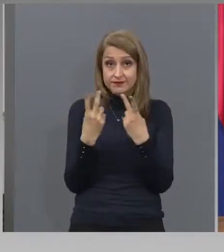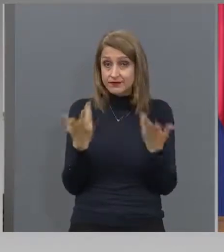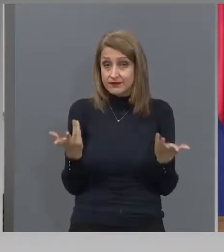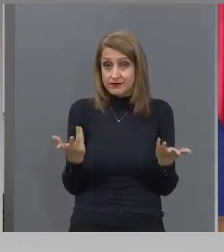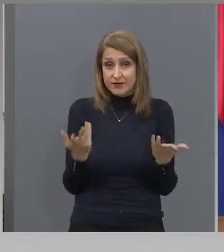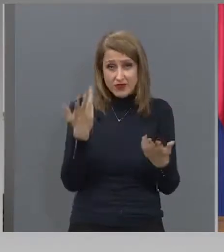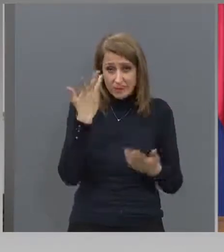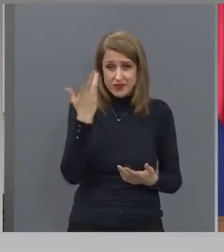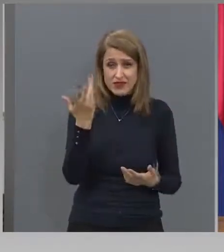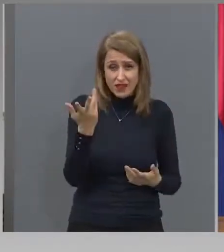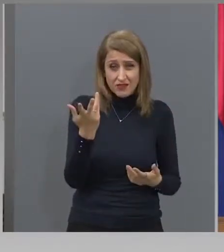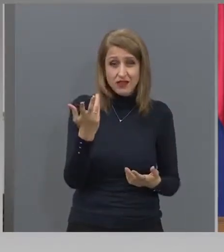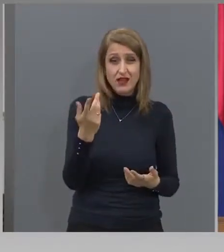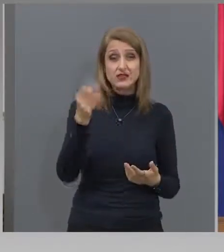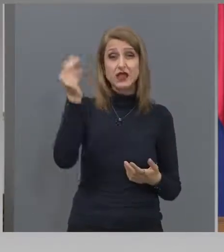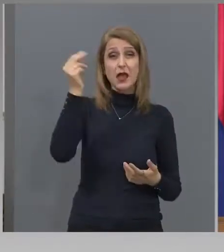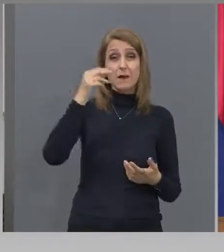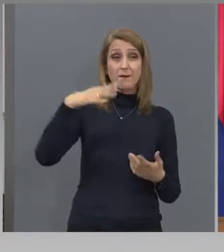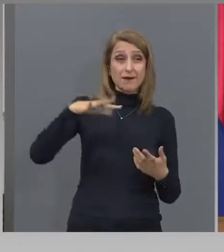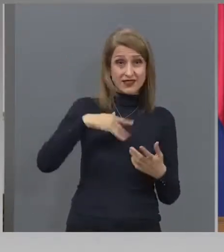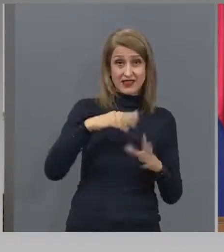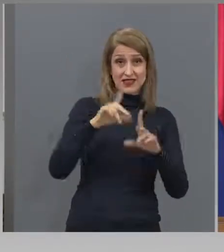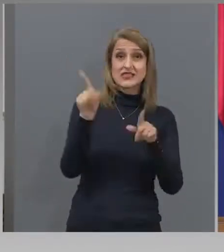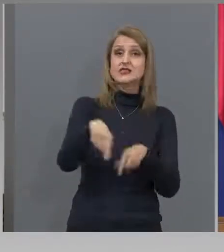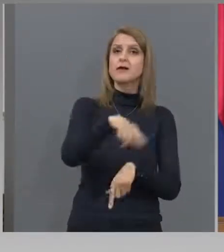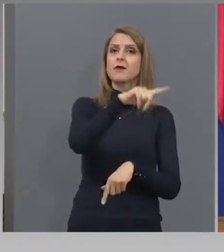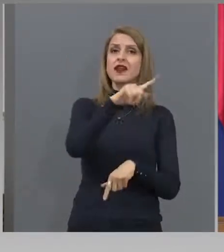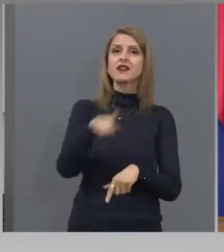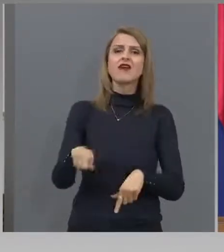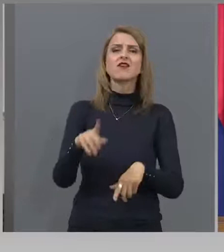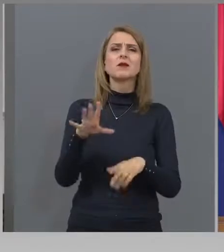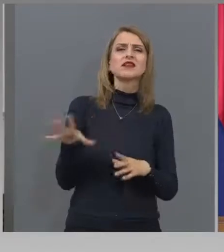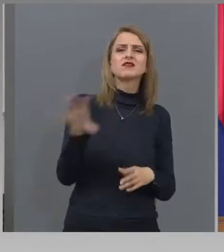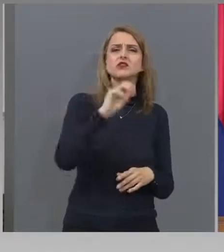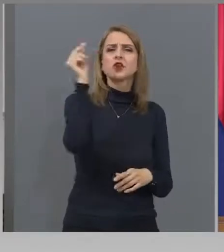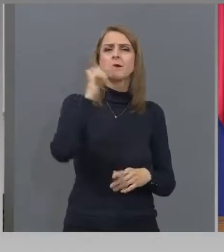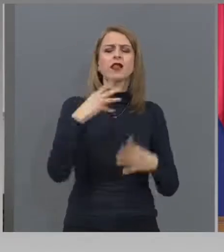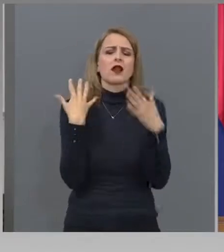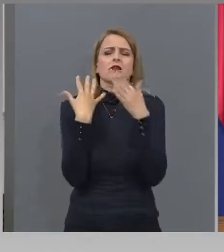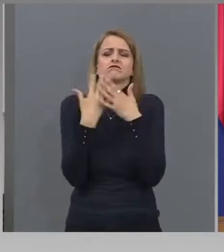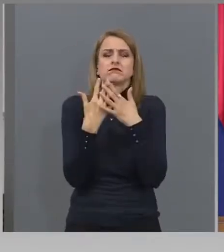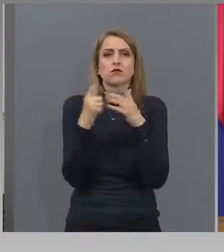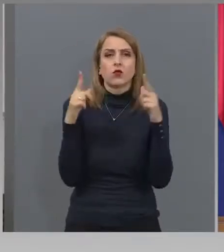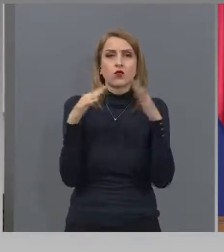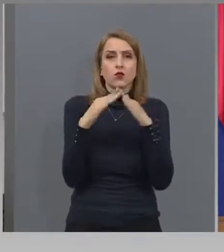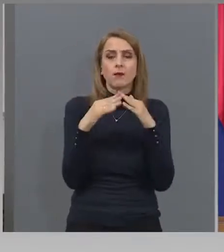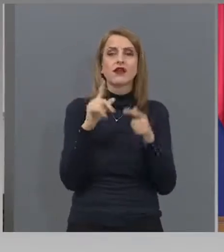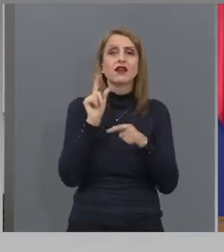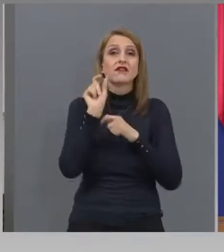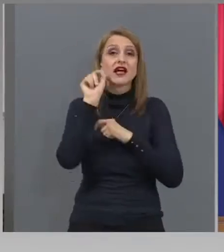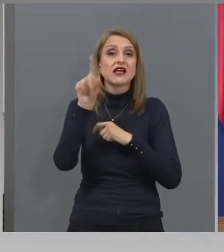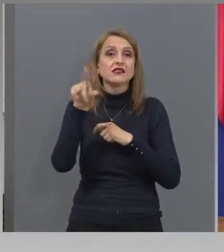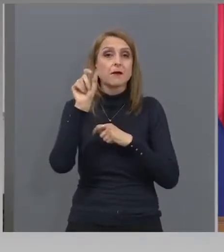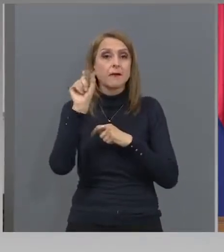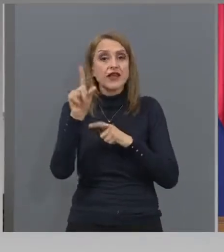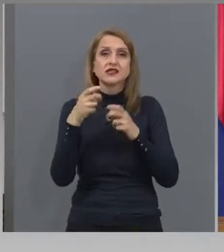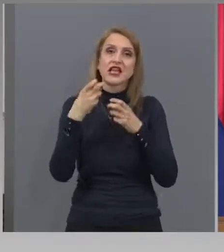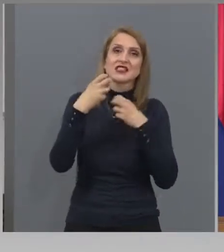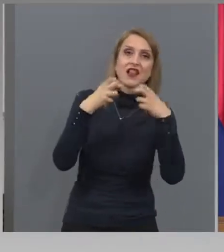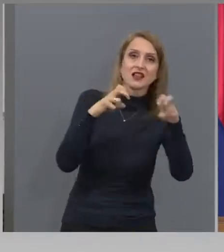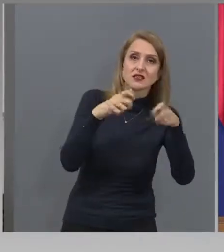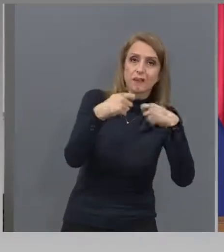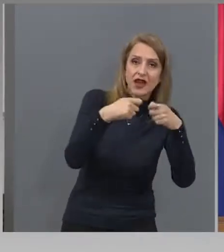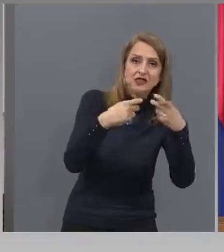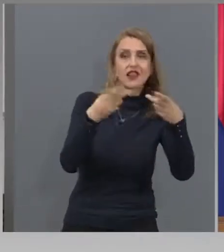Представят ли си българите, да ви бяхме забранили, да излизат от къщи и с ССМС да уведомяваш, че излизаш. Аз съм